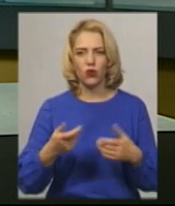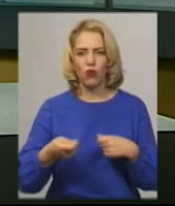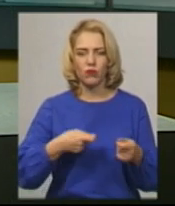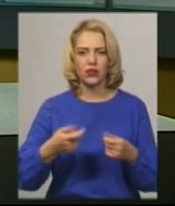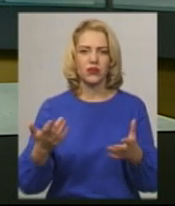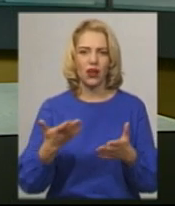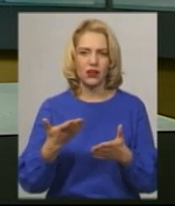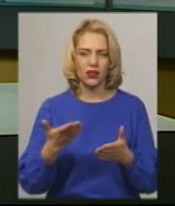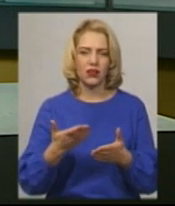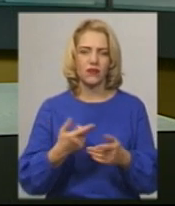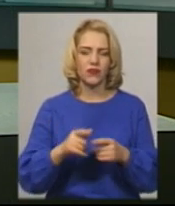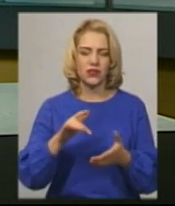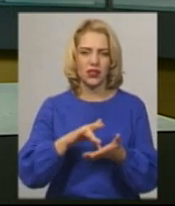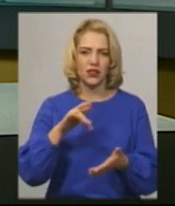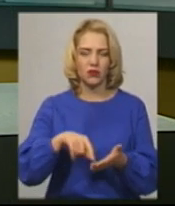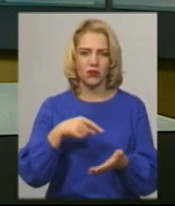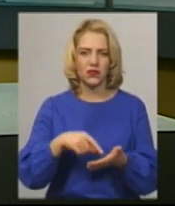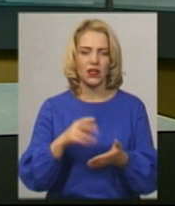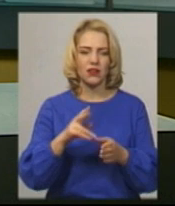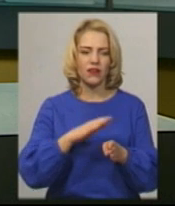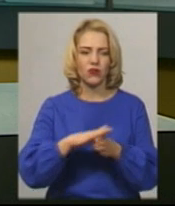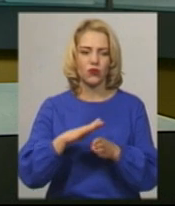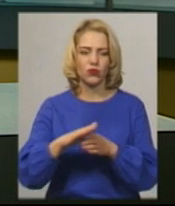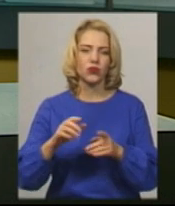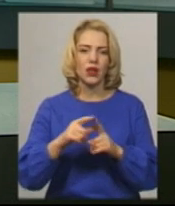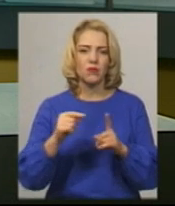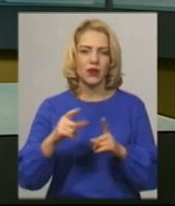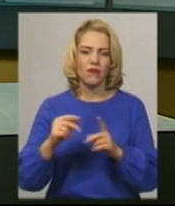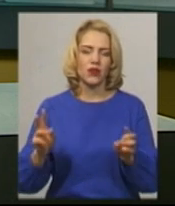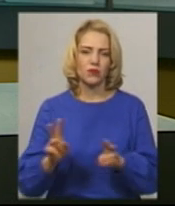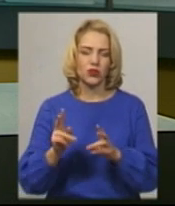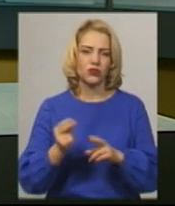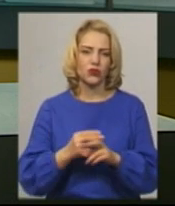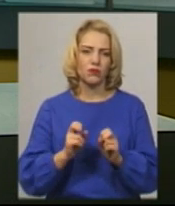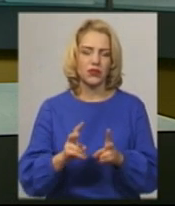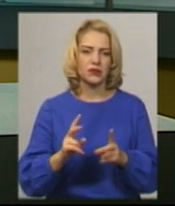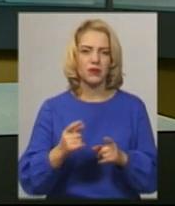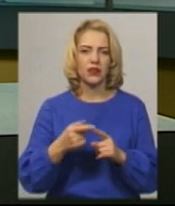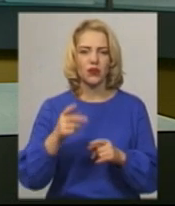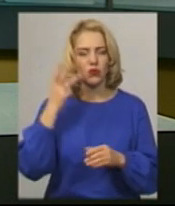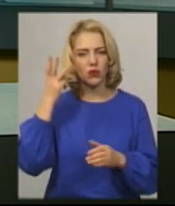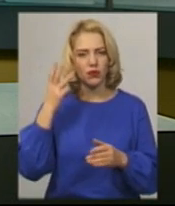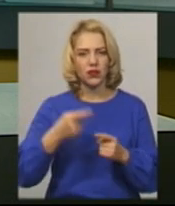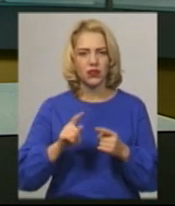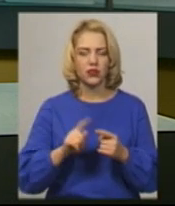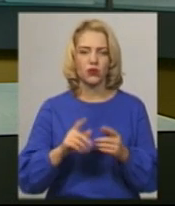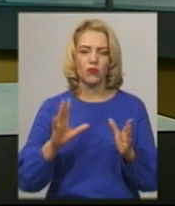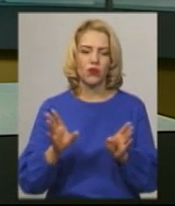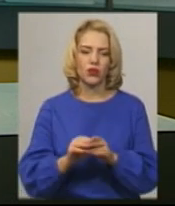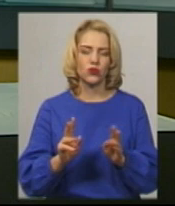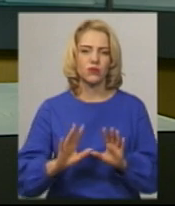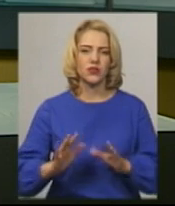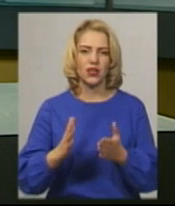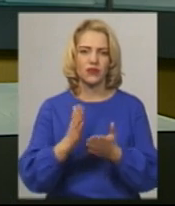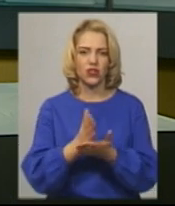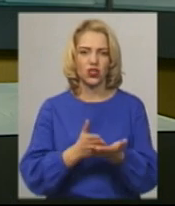центрі. Як дотримуються протипожежної безпеки та які є порушення на Хмельницькому різдвяному ярмарку, разом із надзвичайниками бачили і